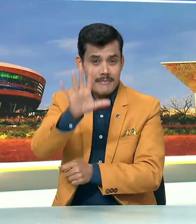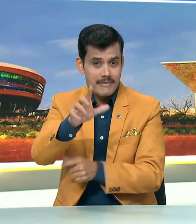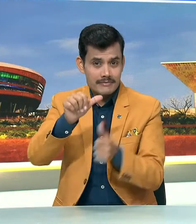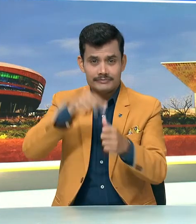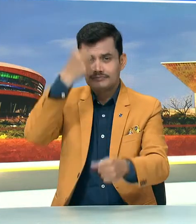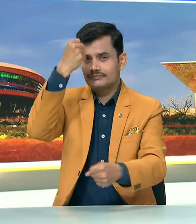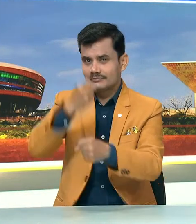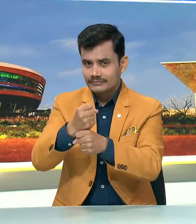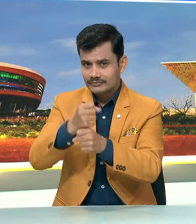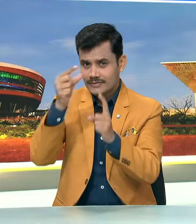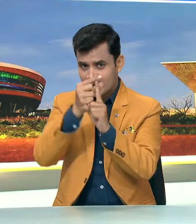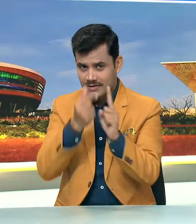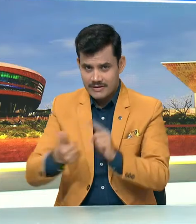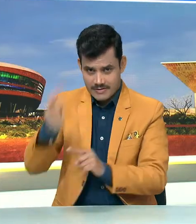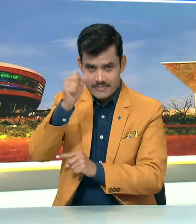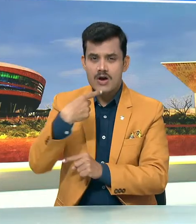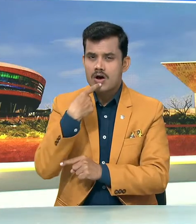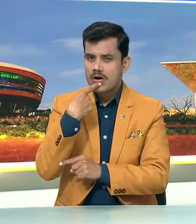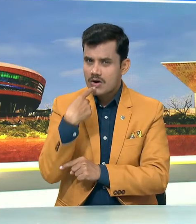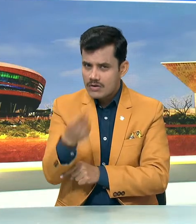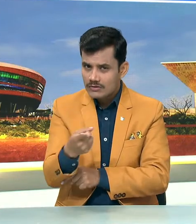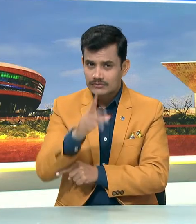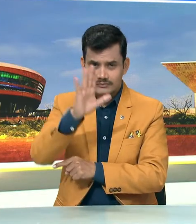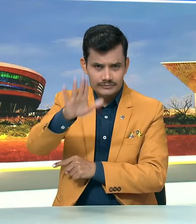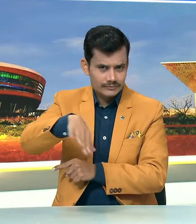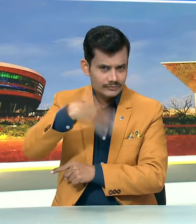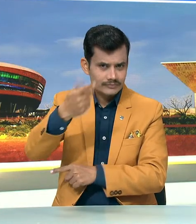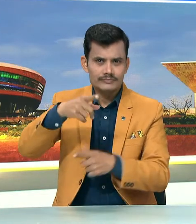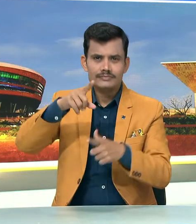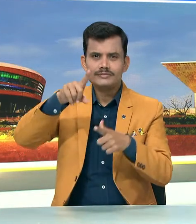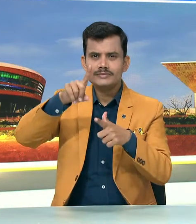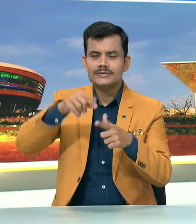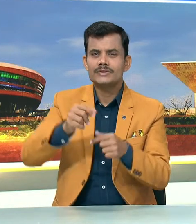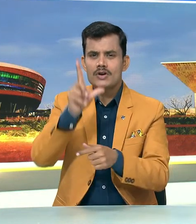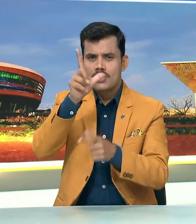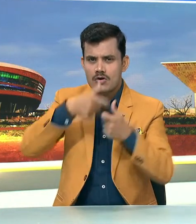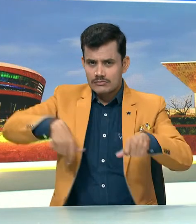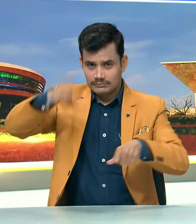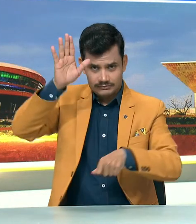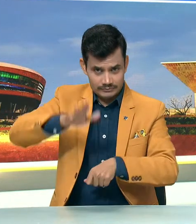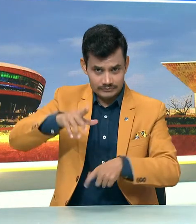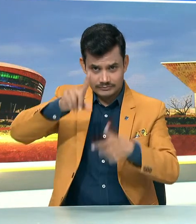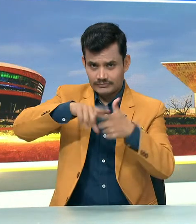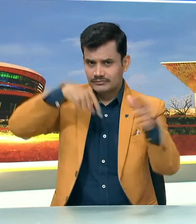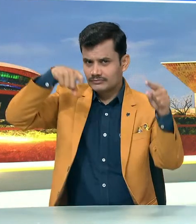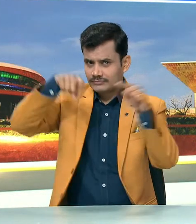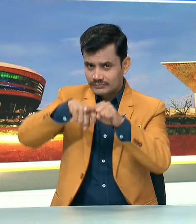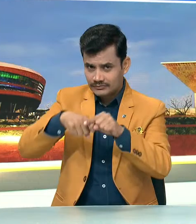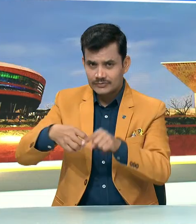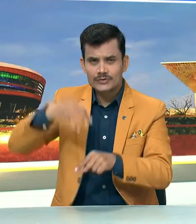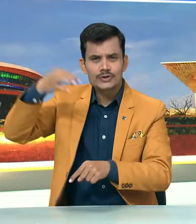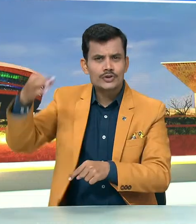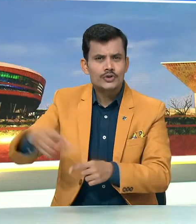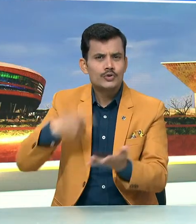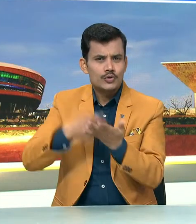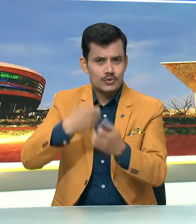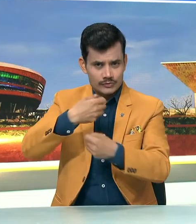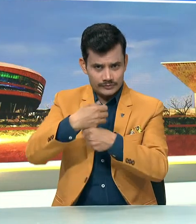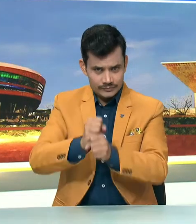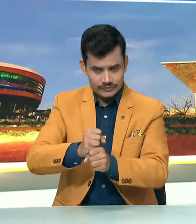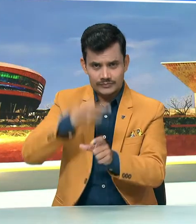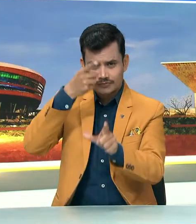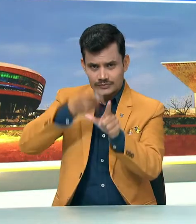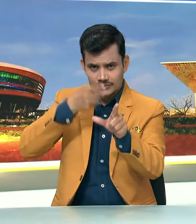अगस्त के राश्ट्रपती के आदेश और बाद में संससे पारित जमूर कश्मीर पुनरगठन अधिलियम दोहजार